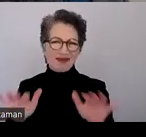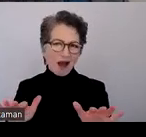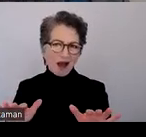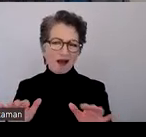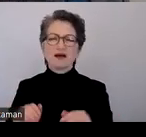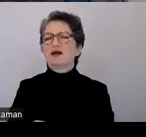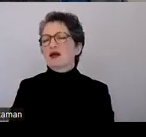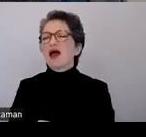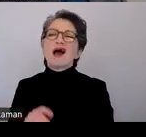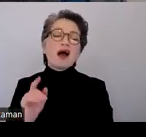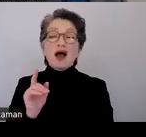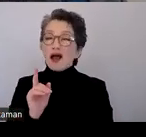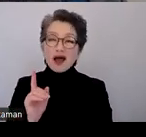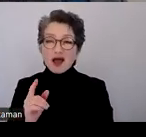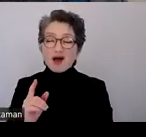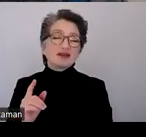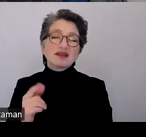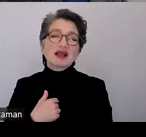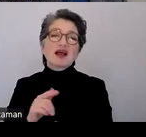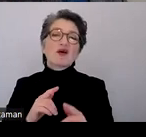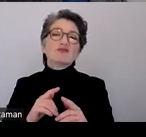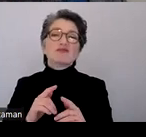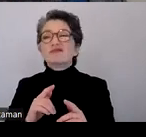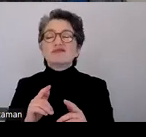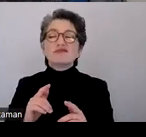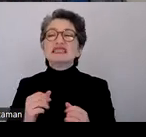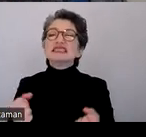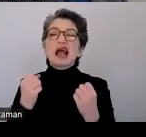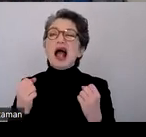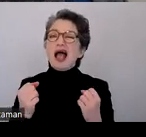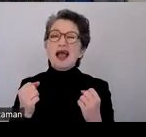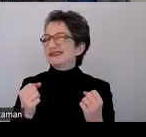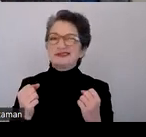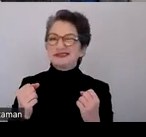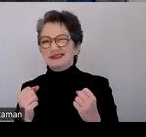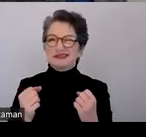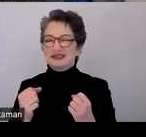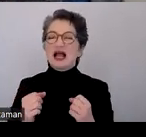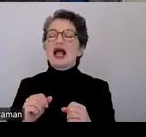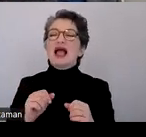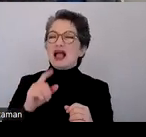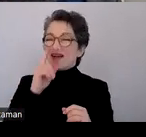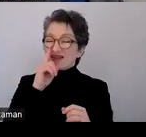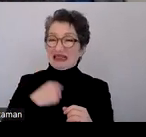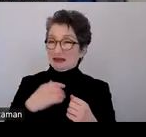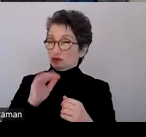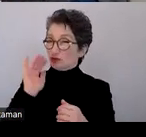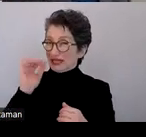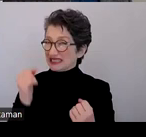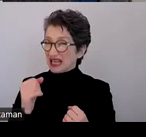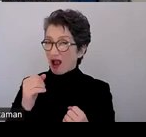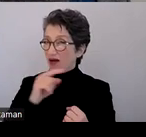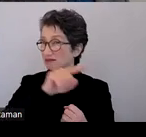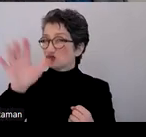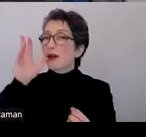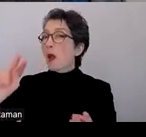Ich habe aber keine großen Sicherheitsvorkehrungen. Das heißt, immer dann, wenn ich sicherstellen möchte, dass es niemand verändern darf, dann lieber